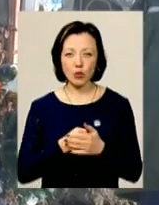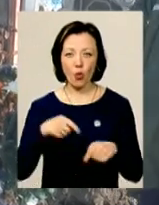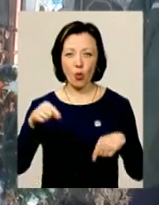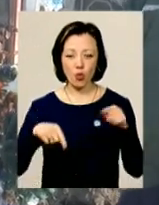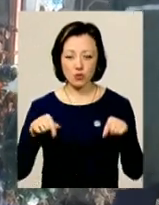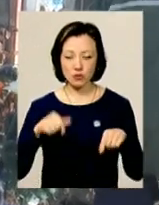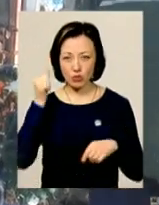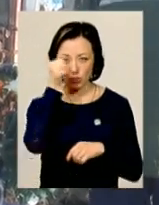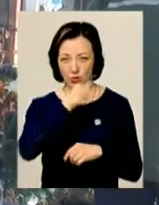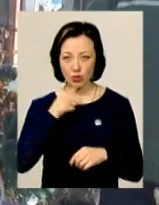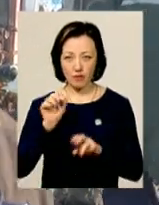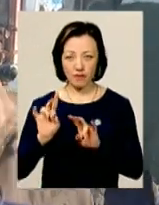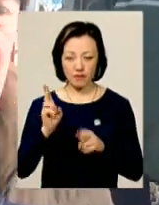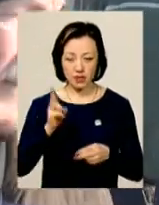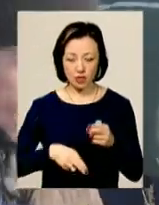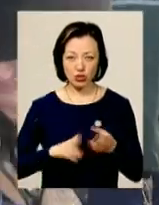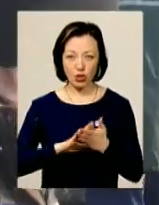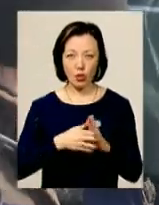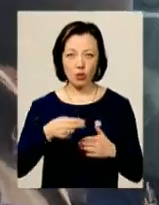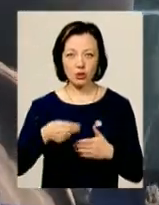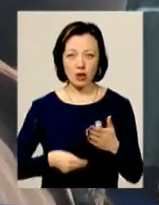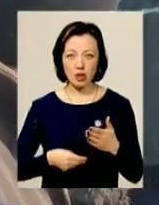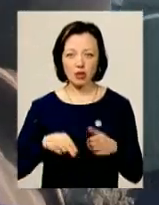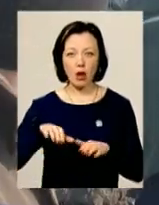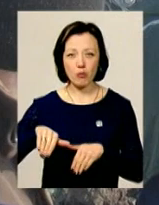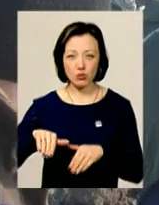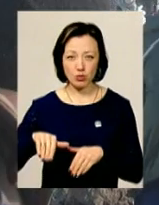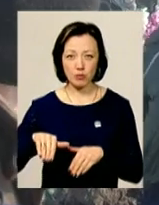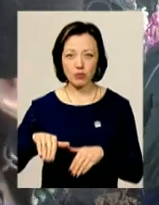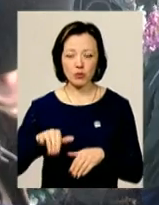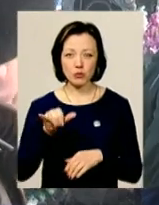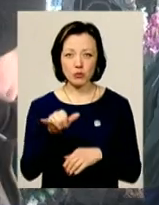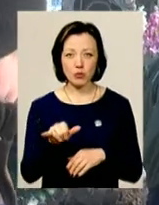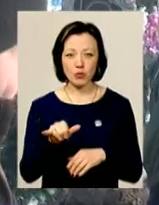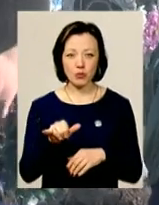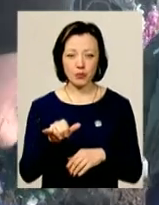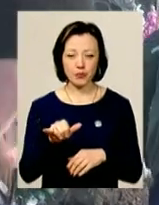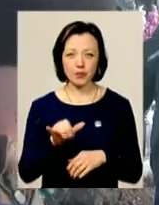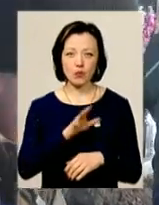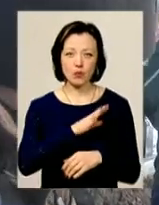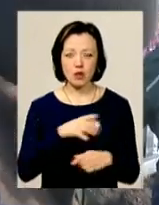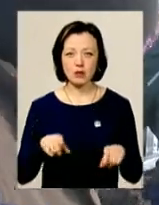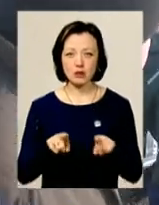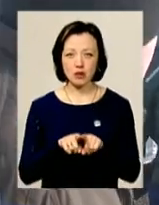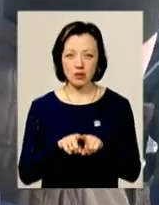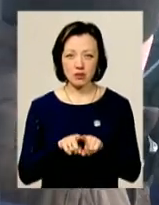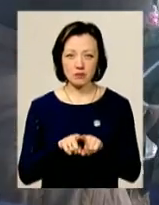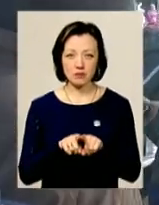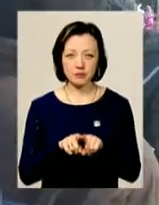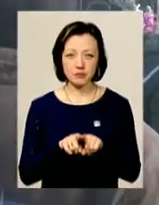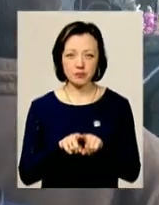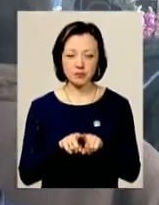цього року добути контракт, а потім в нього була така, ну,